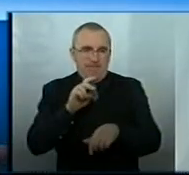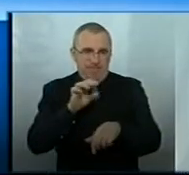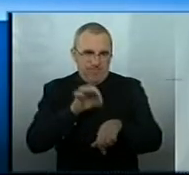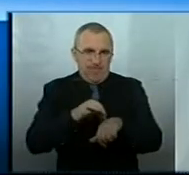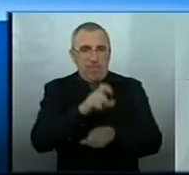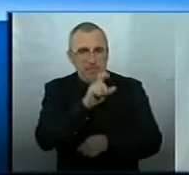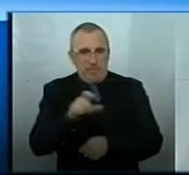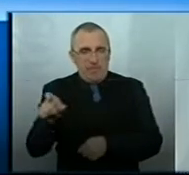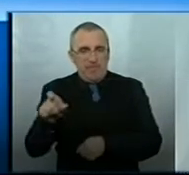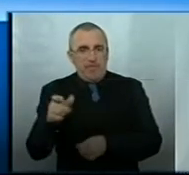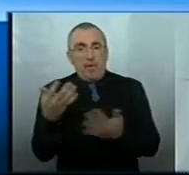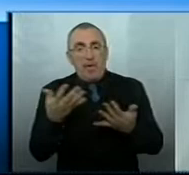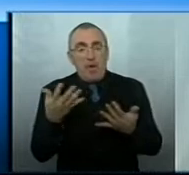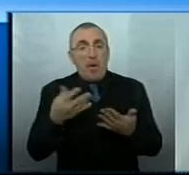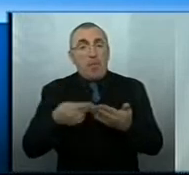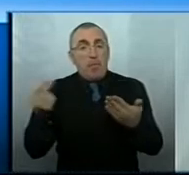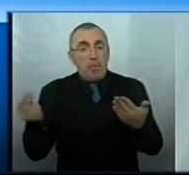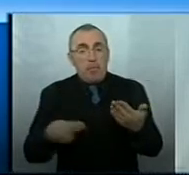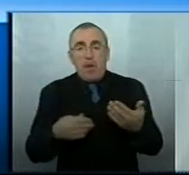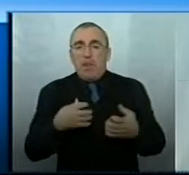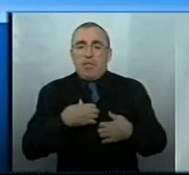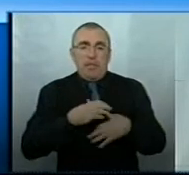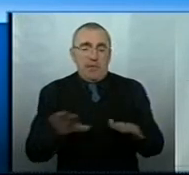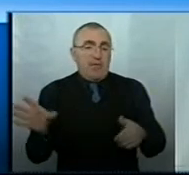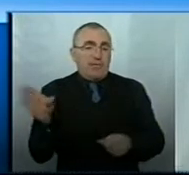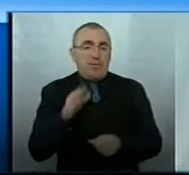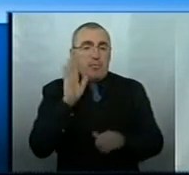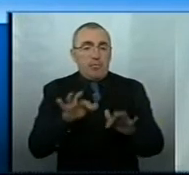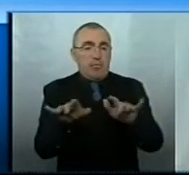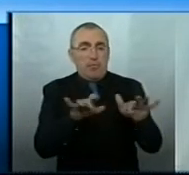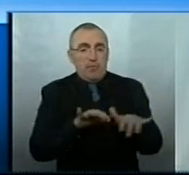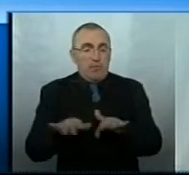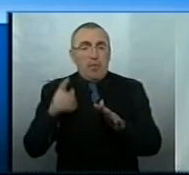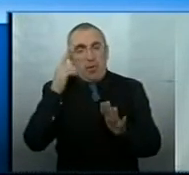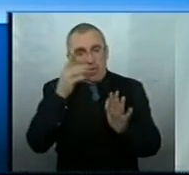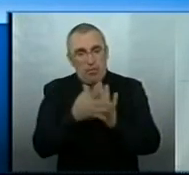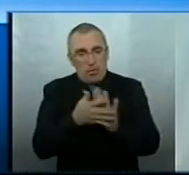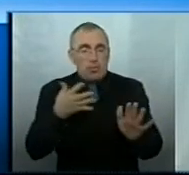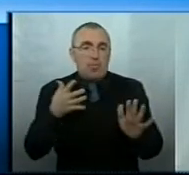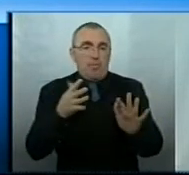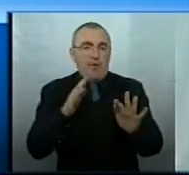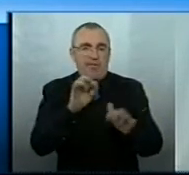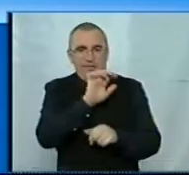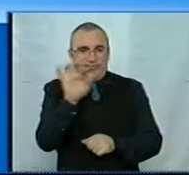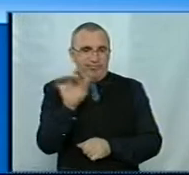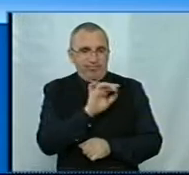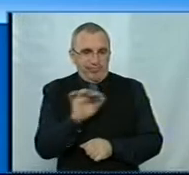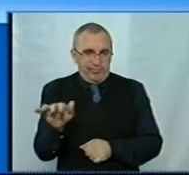що виявляється, який почерк у лікаря буде неважливий, тому що все буде набиратися зрозумілими літерами. А якщо